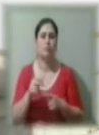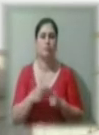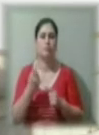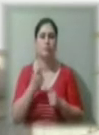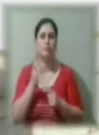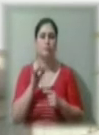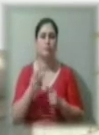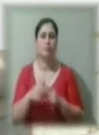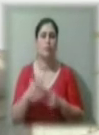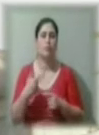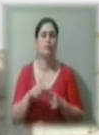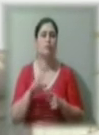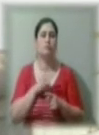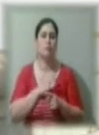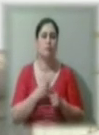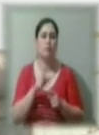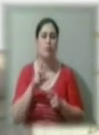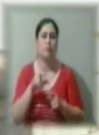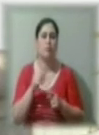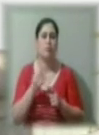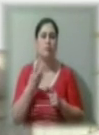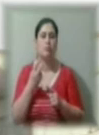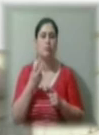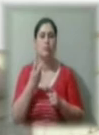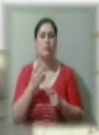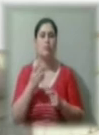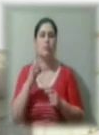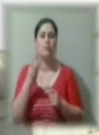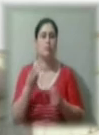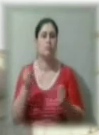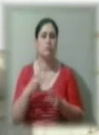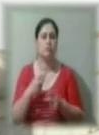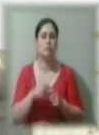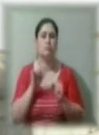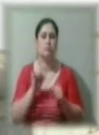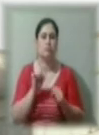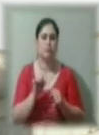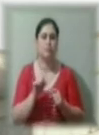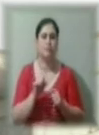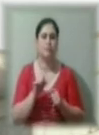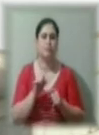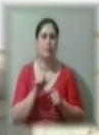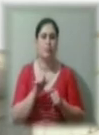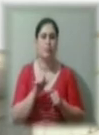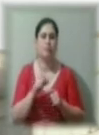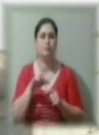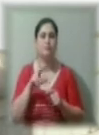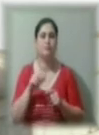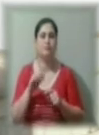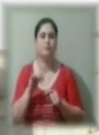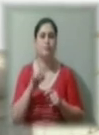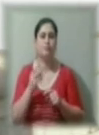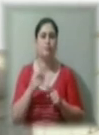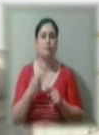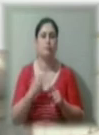обладнання двіх карет швидкої допомоги спеціальним захисним обладнанням. Це визначена